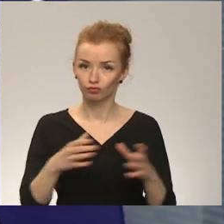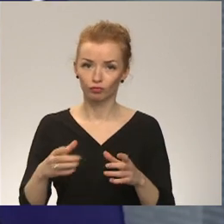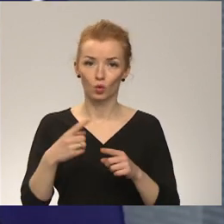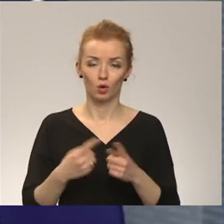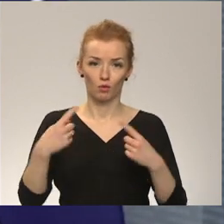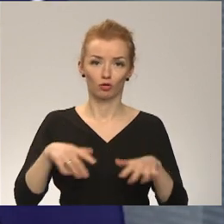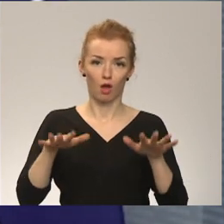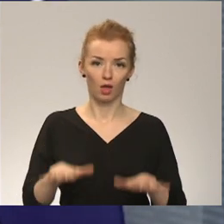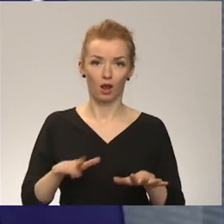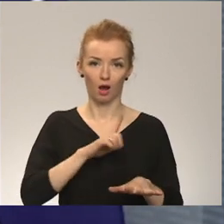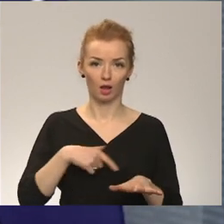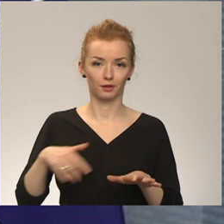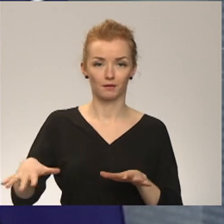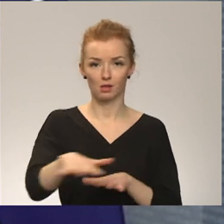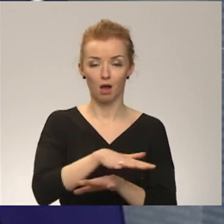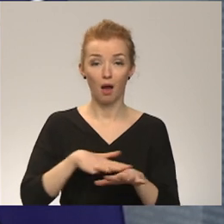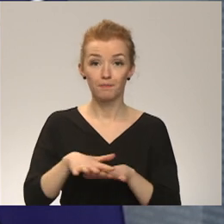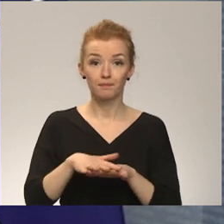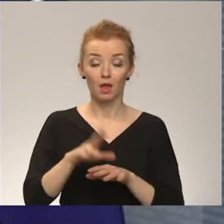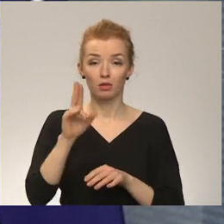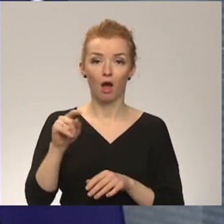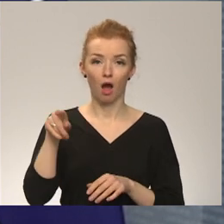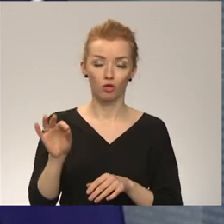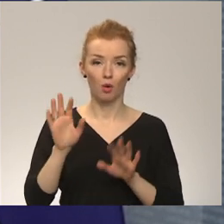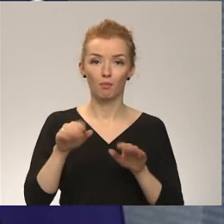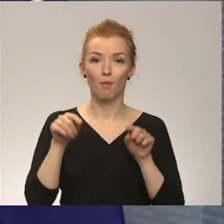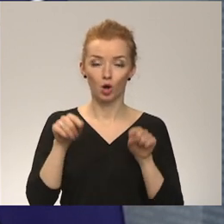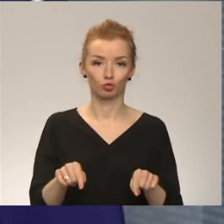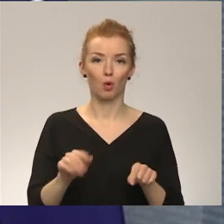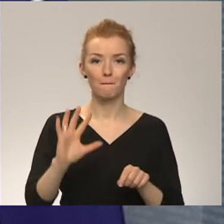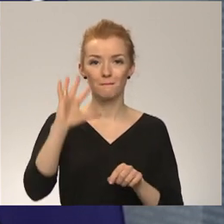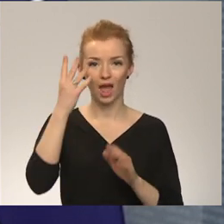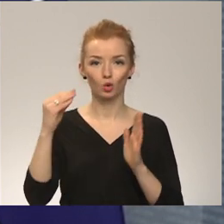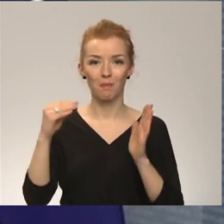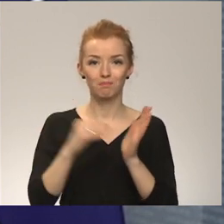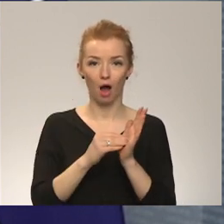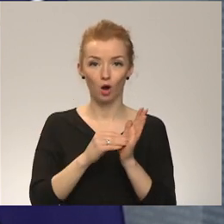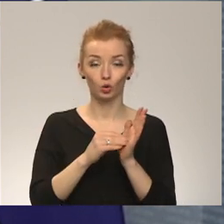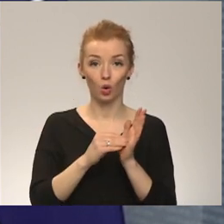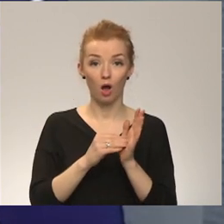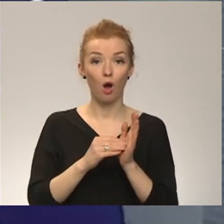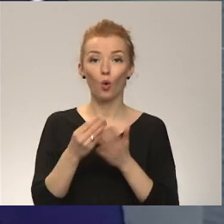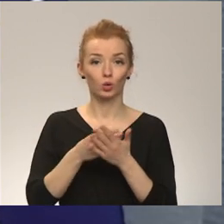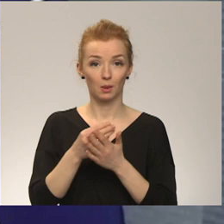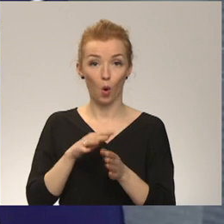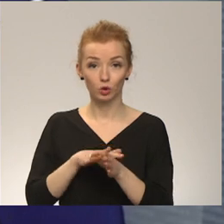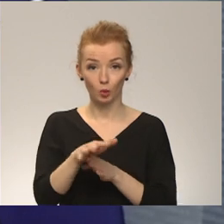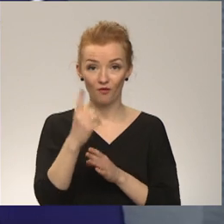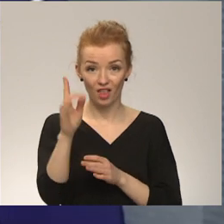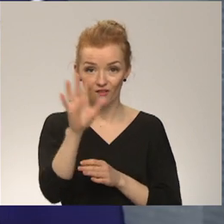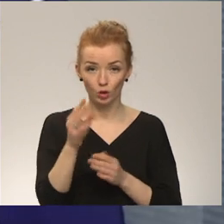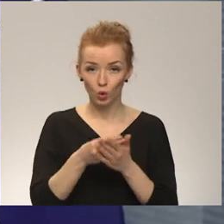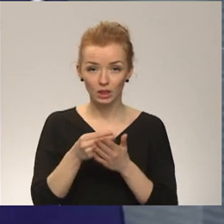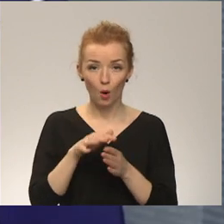teritorijā. Tātad NATO par šo saucamo piektopāntu uzbrukums ir viens, uzbrukums visiem vēlreiz tas tika